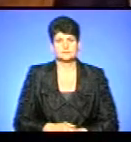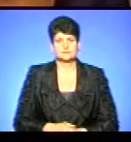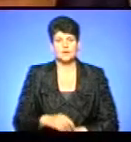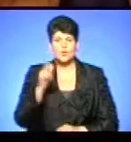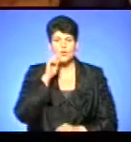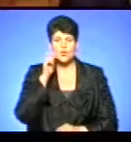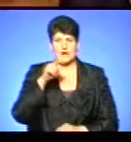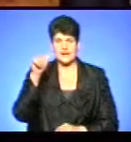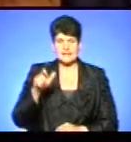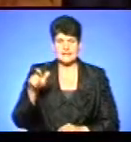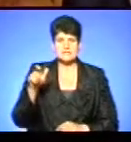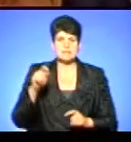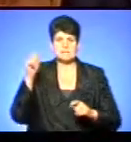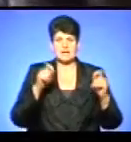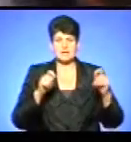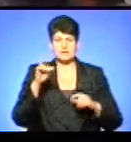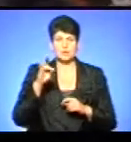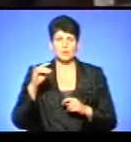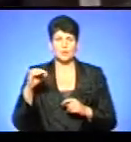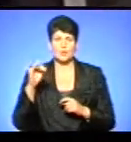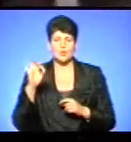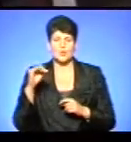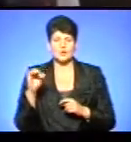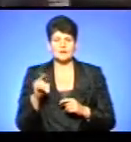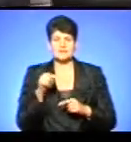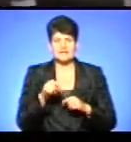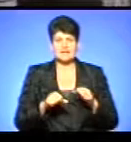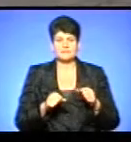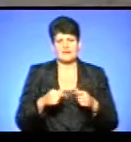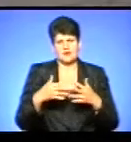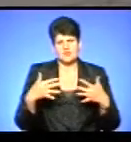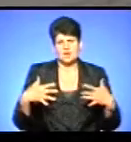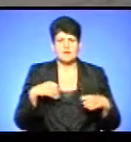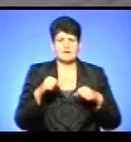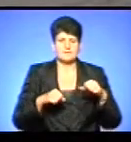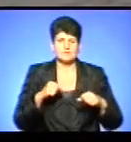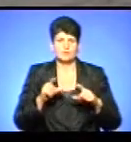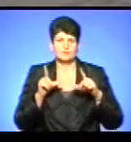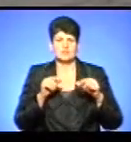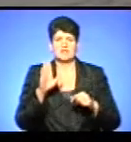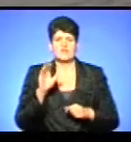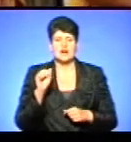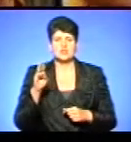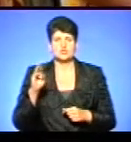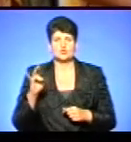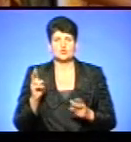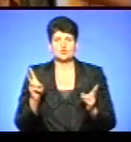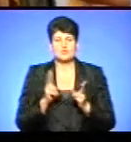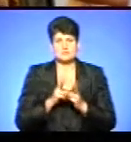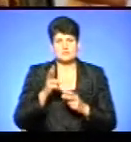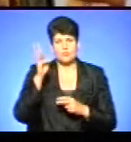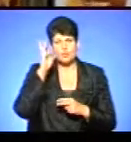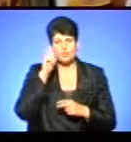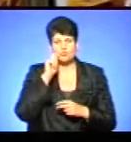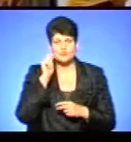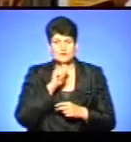Українці прилетіли до міста Нью-Йорк. Звіти з речами та велосипедами автомобілем поїхали до Вашингтону, де зустрілися з послом України у Сполучених